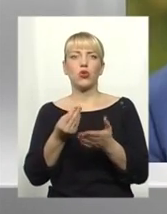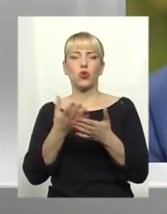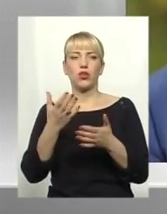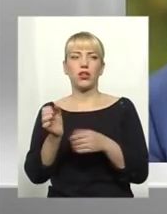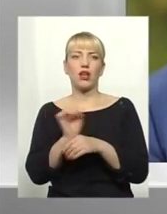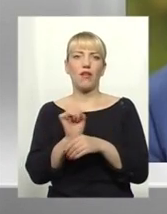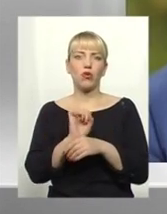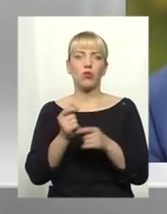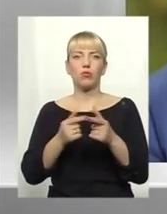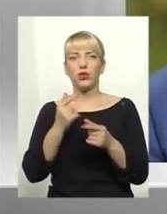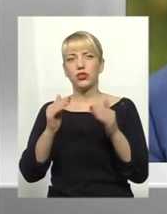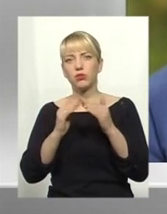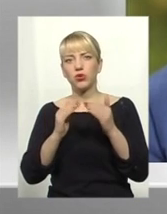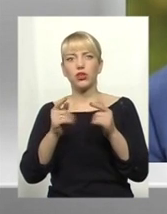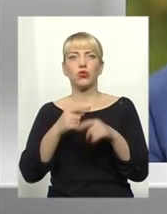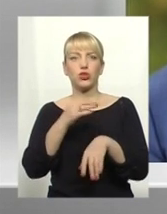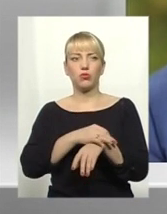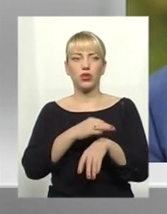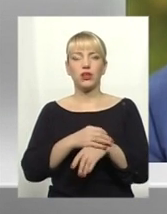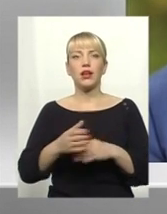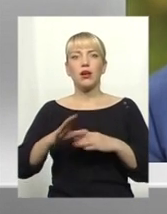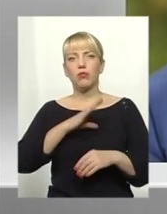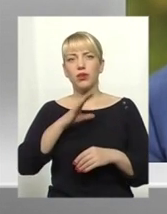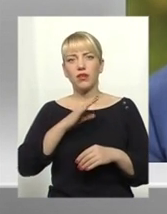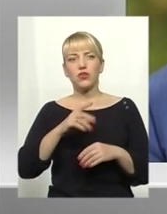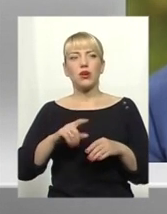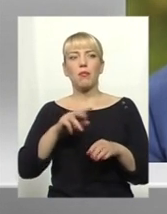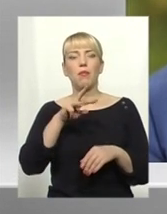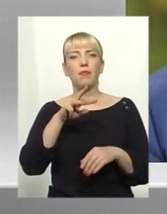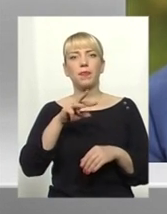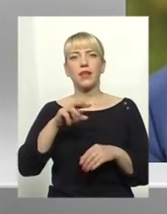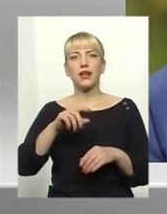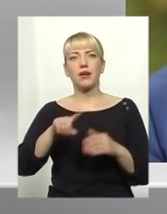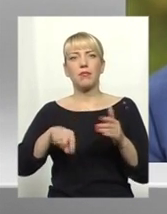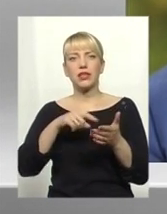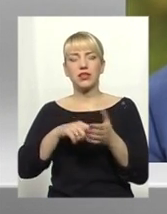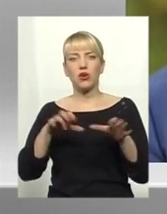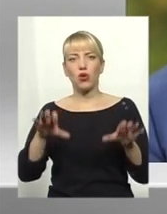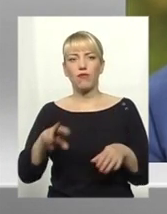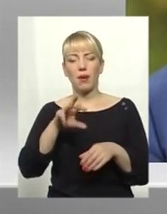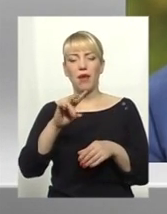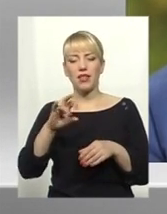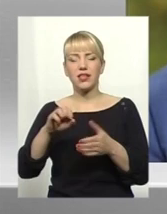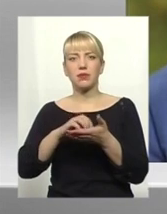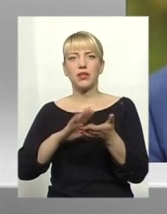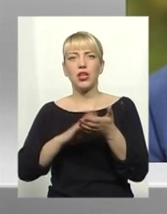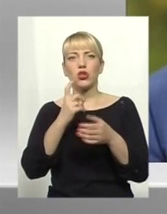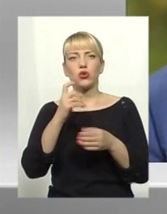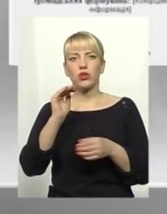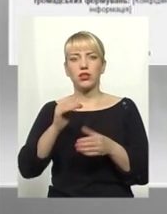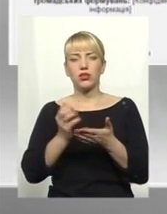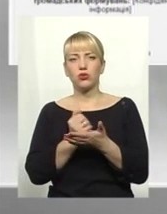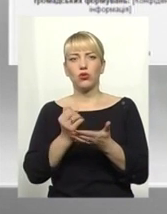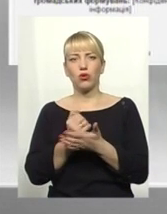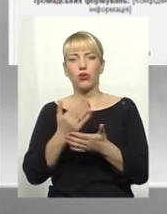Колишній Хмельницький міський голова Сергій Мельник задекларував менше 100 тисяч власних доходів. Нардеп має квартиру у Хмельницькому